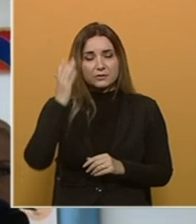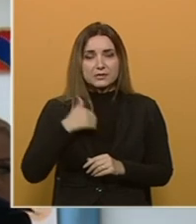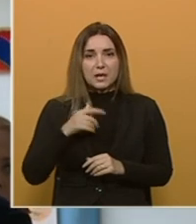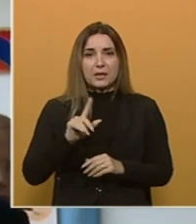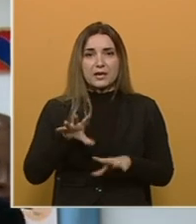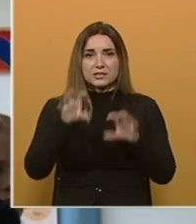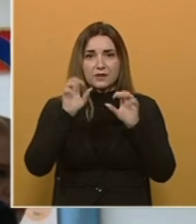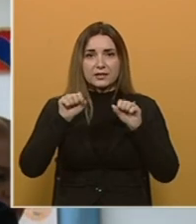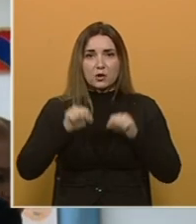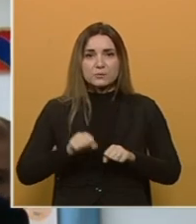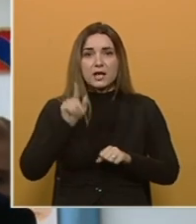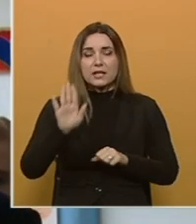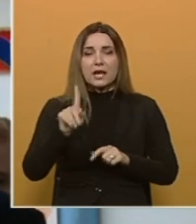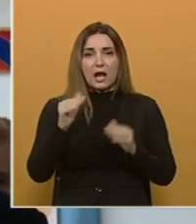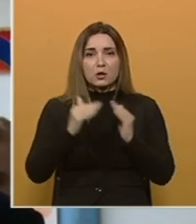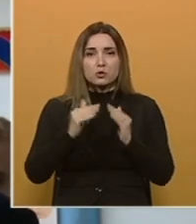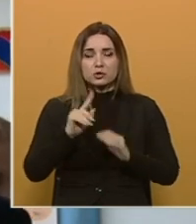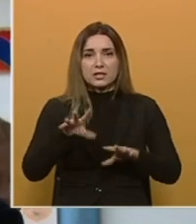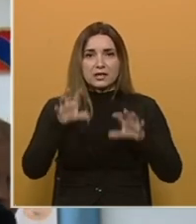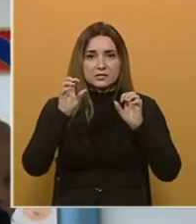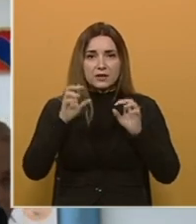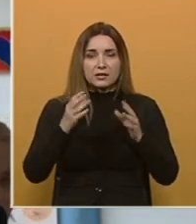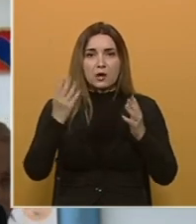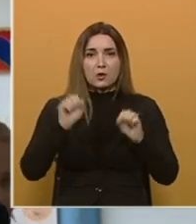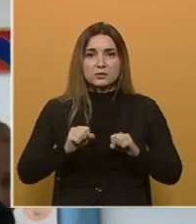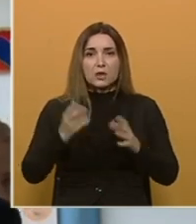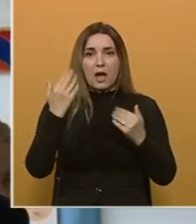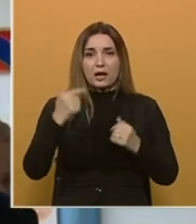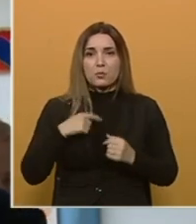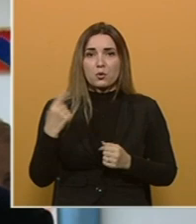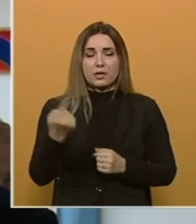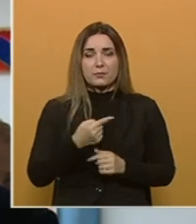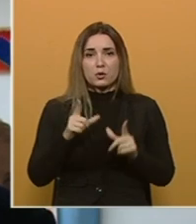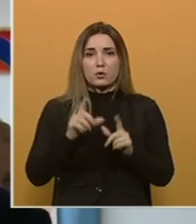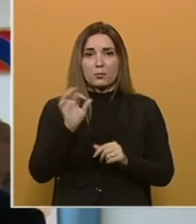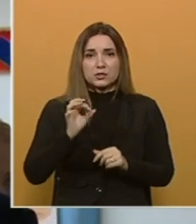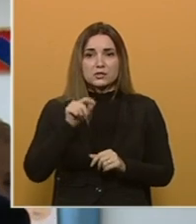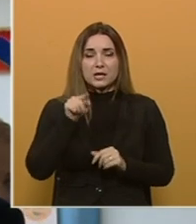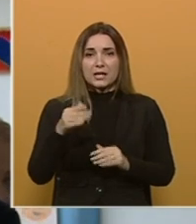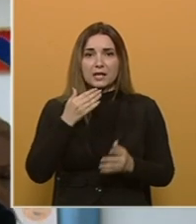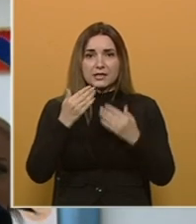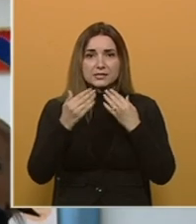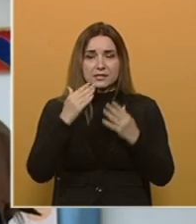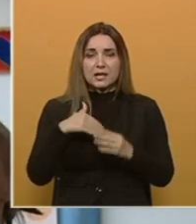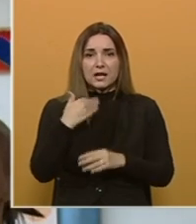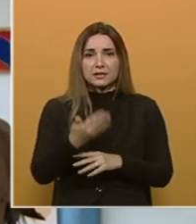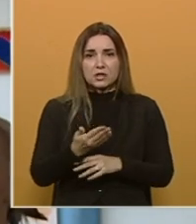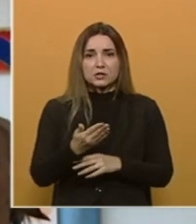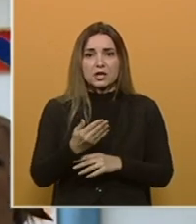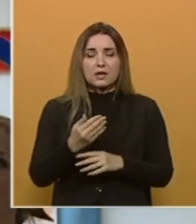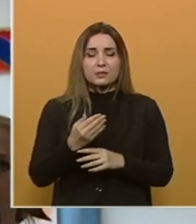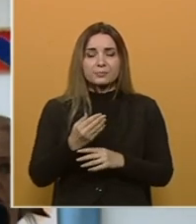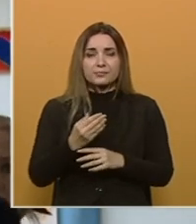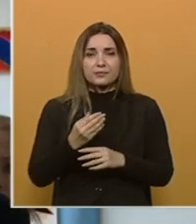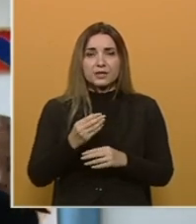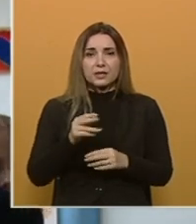ozbiljno, ni kući ga ne svata i ozbiljno, a kamo li mi u opoziciji. Tako da, taj sastanak daće određene, uvjeren sam,